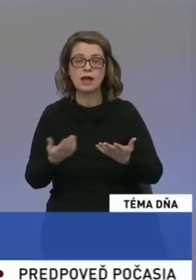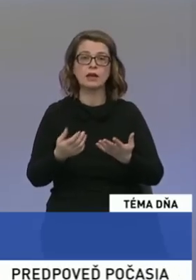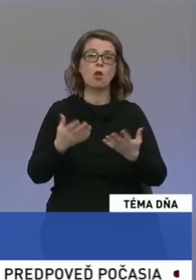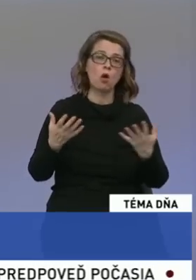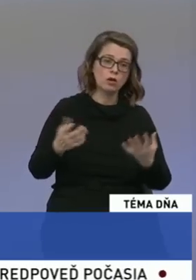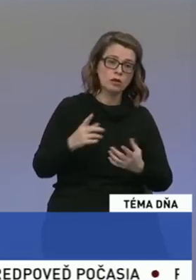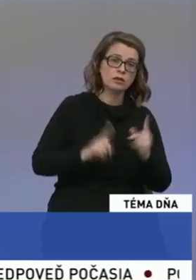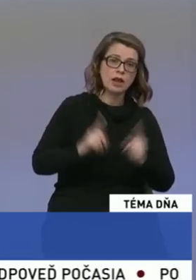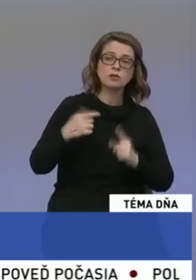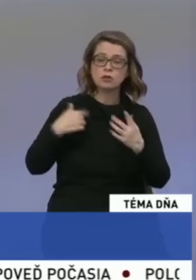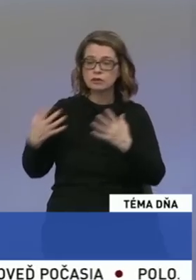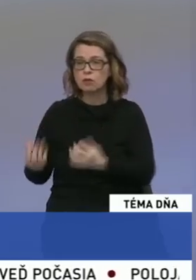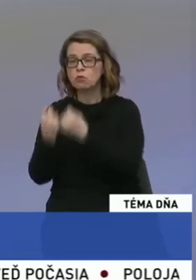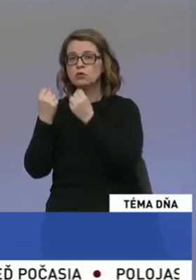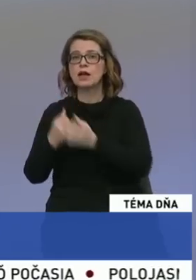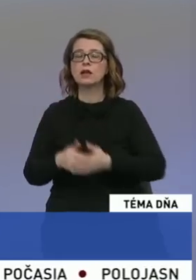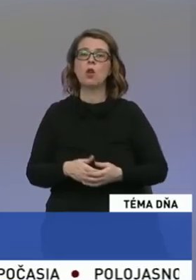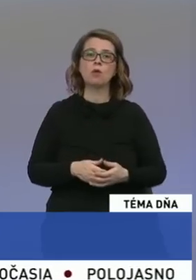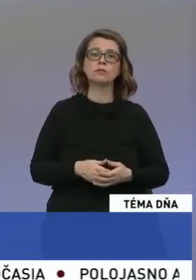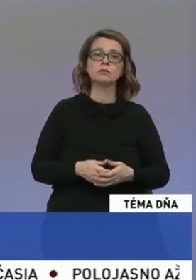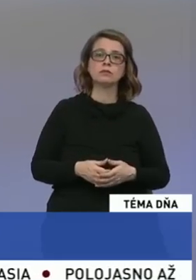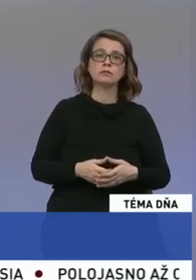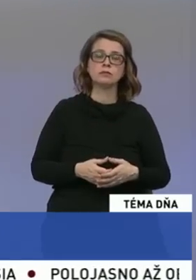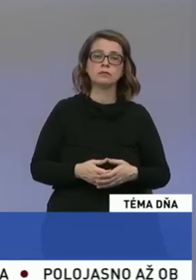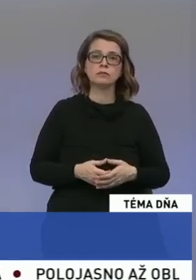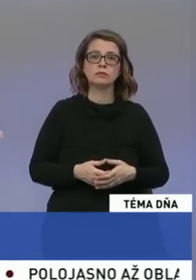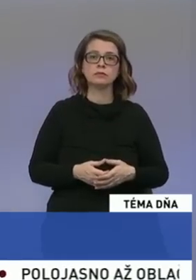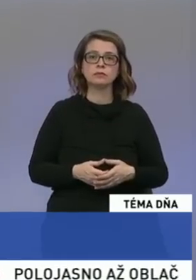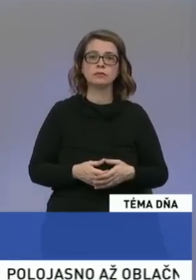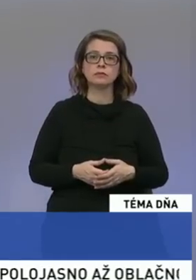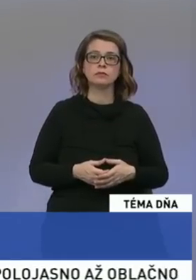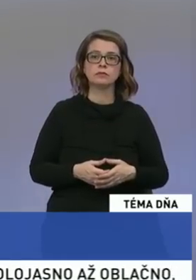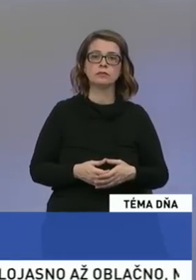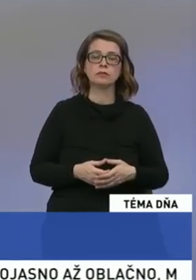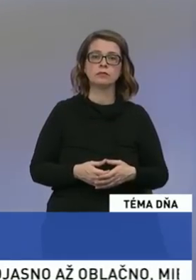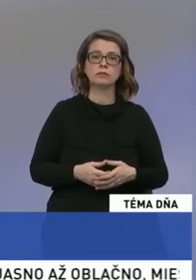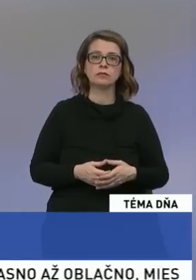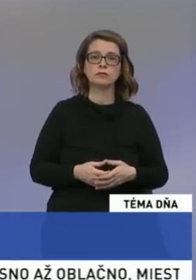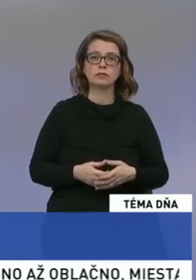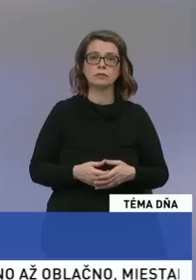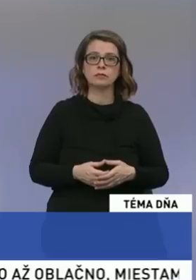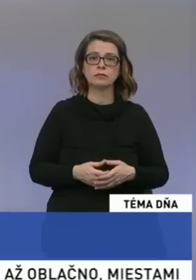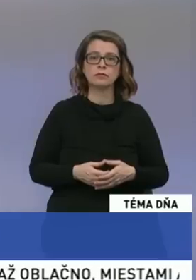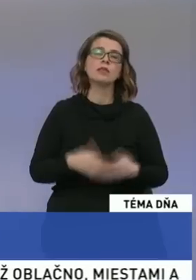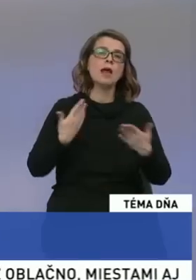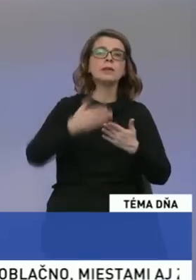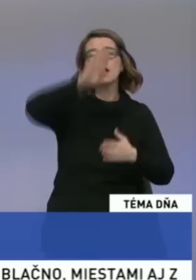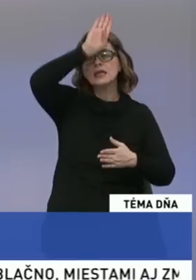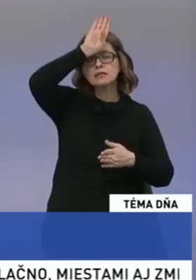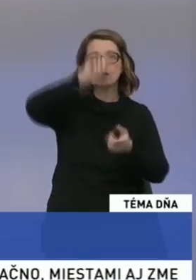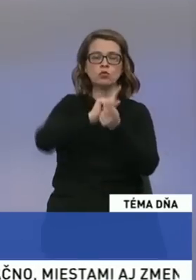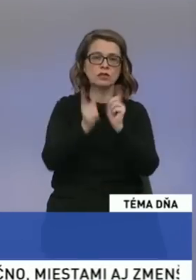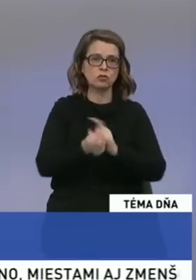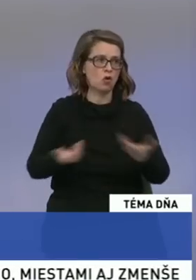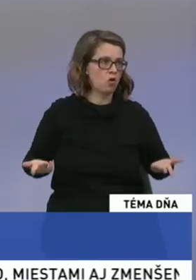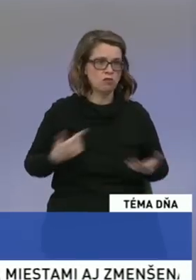Napríklad otázka istambulského dohovoru je stále na stole. Napriek tomu, sme presvedčili, že by sa malo dať presadiť tento odmietnutie istambulského dohovoru. Aj keď si myslím